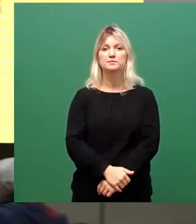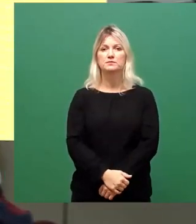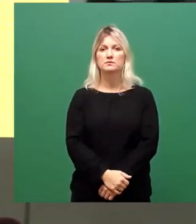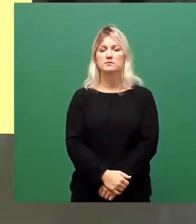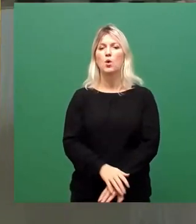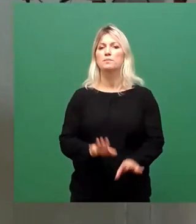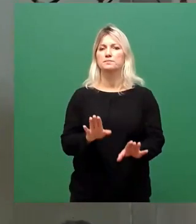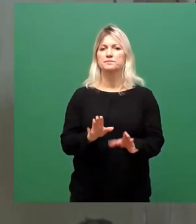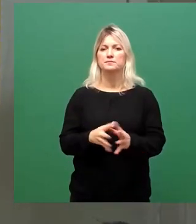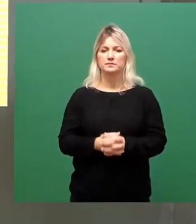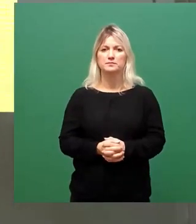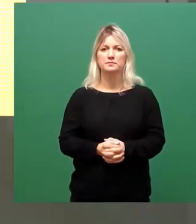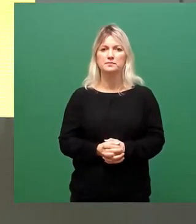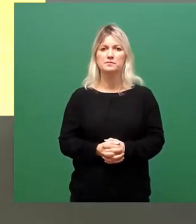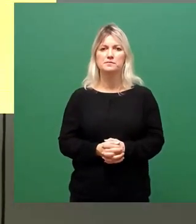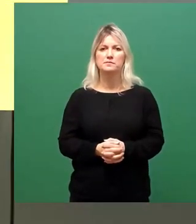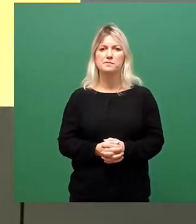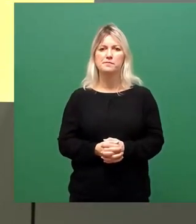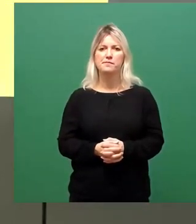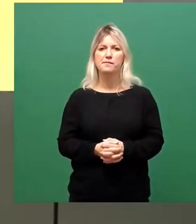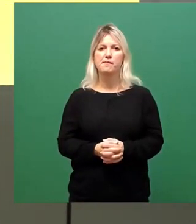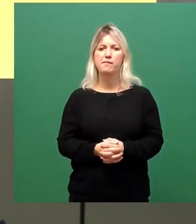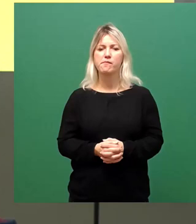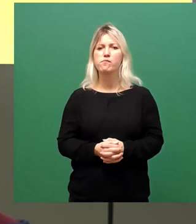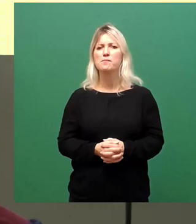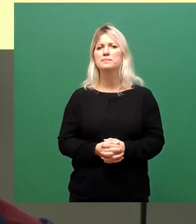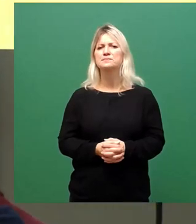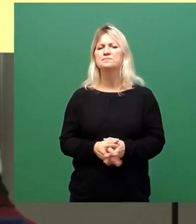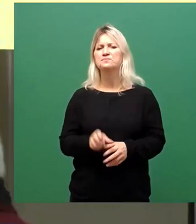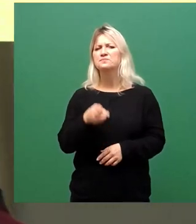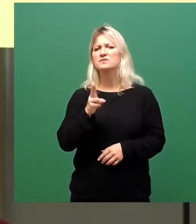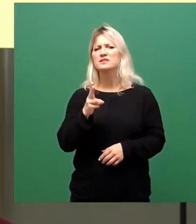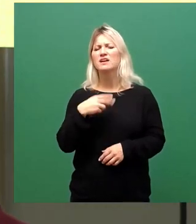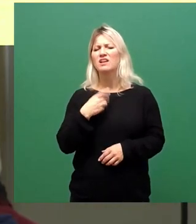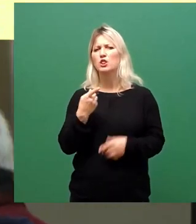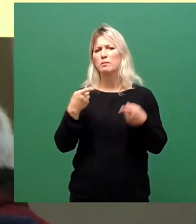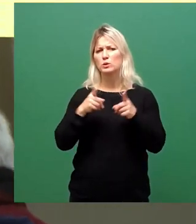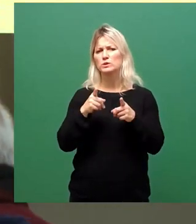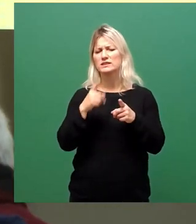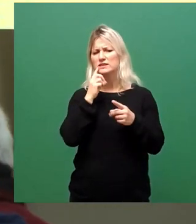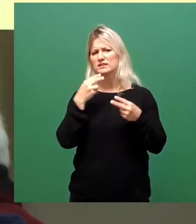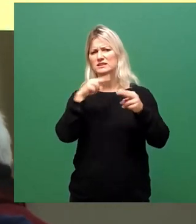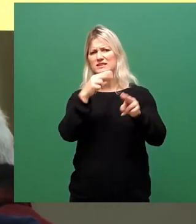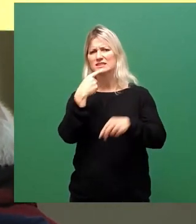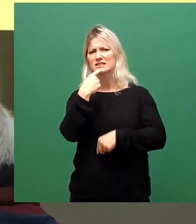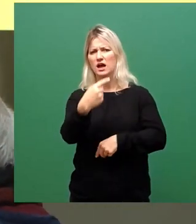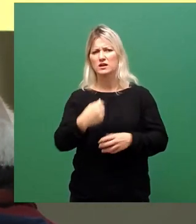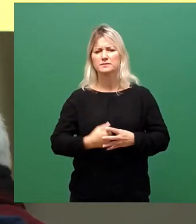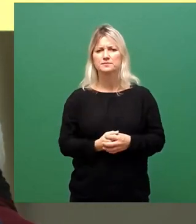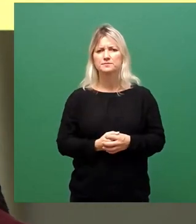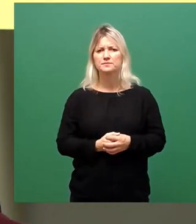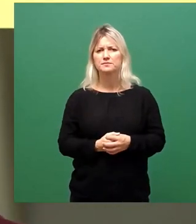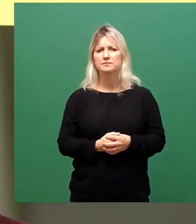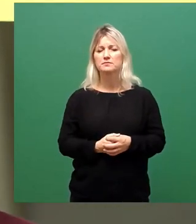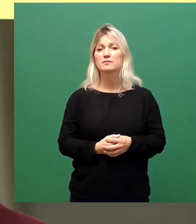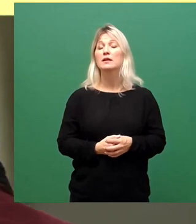Pardon, Herr Dietze, ich möchte dann doch mal kurz was zu Ihnen sagen. Es ist ja, also Sie haben ja, Herr Lichtig, quasi